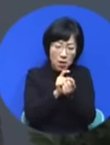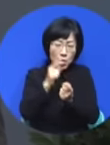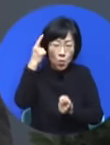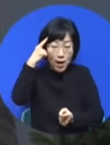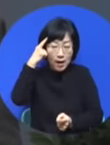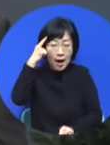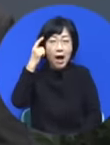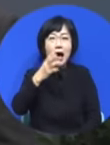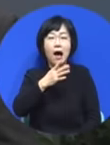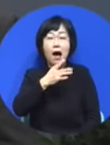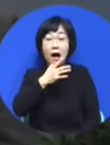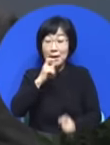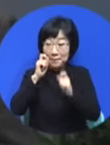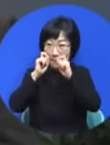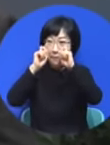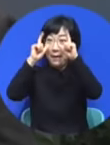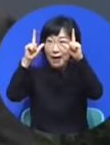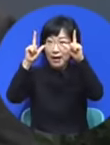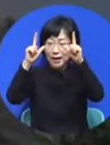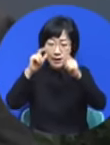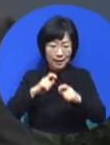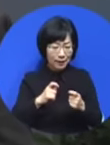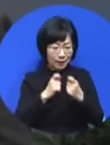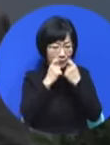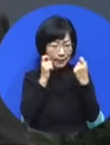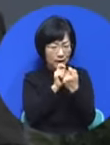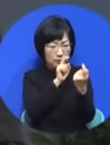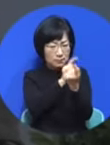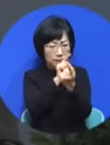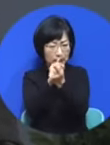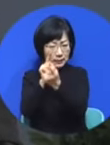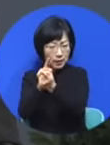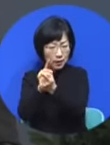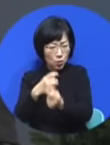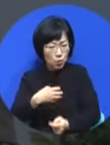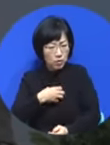모든 개인에게 오는 위기와 답을 알게 되었습니다.